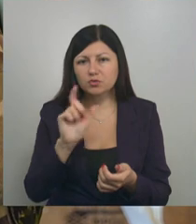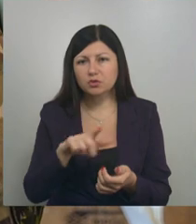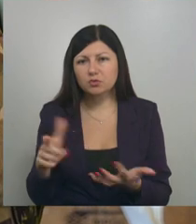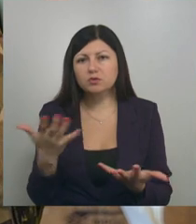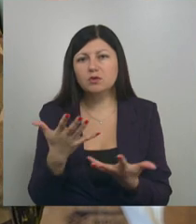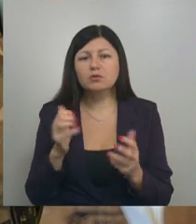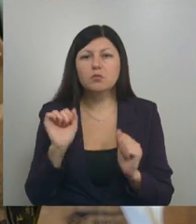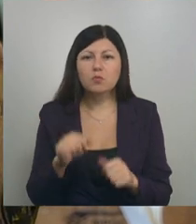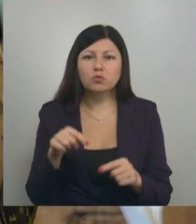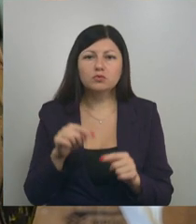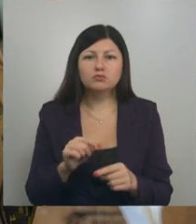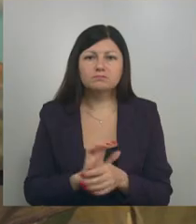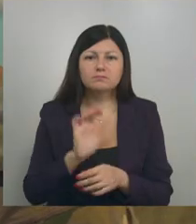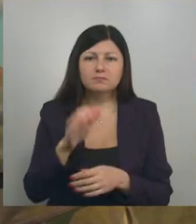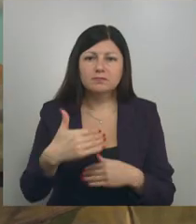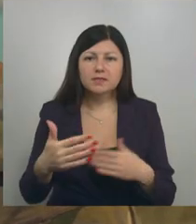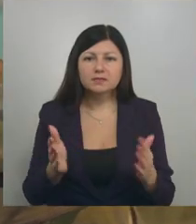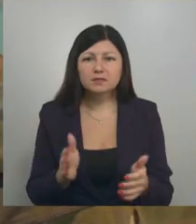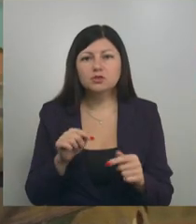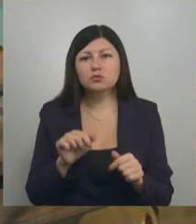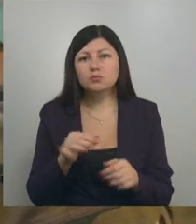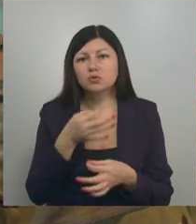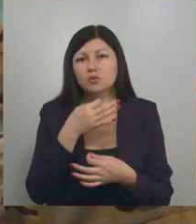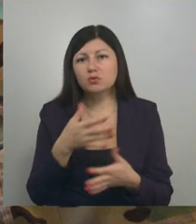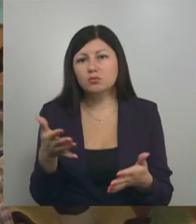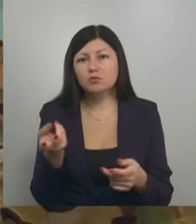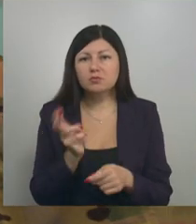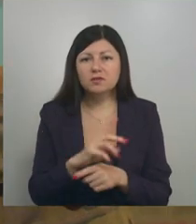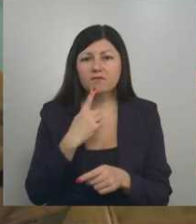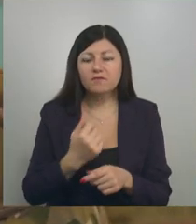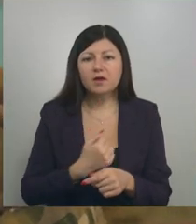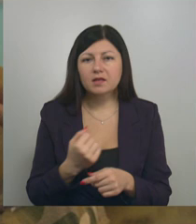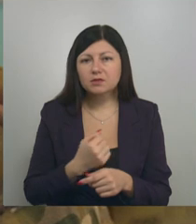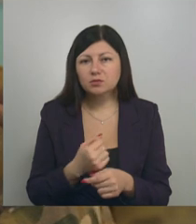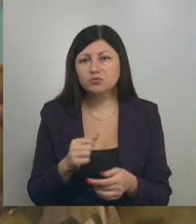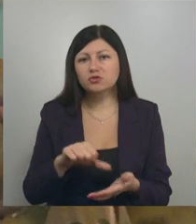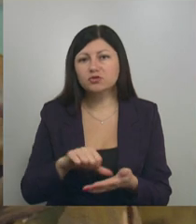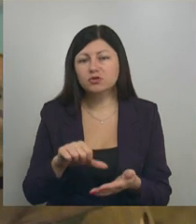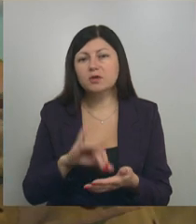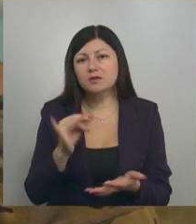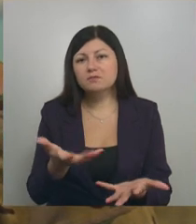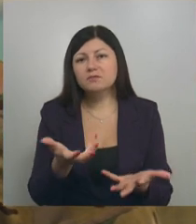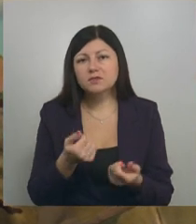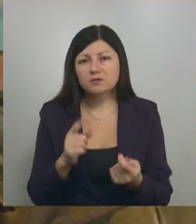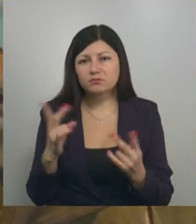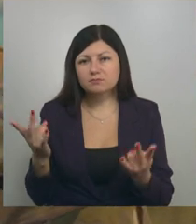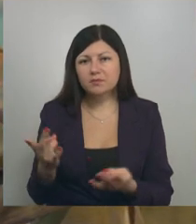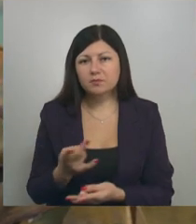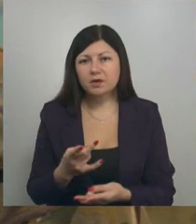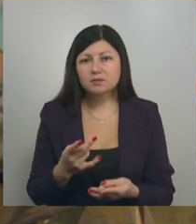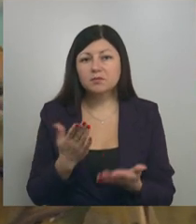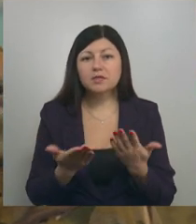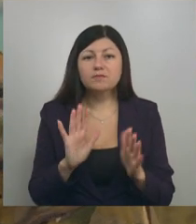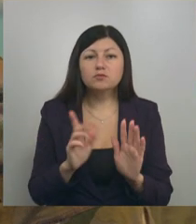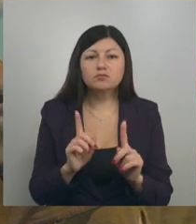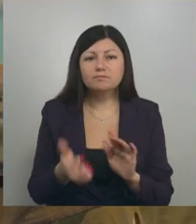могут сюда прислать посылочки. Сюда может прийти любой военнослужащий и взять, что ему необходимо из наличия. Но если чего